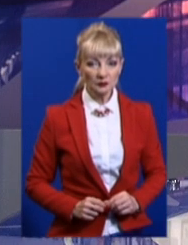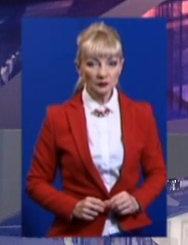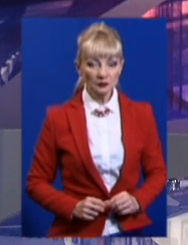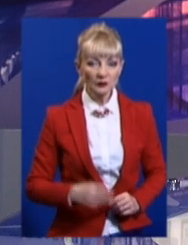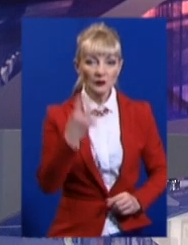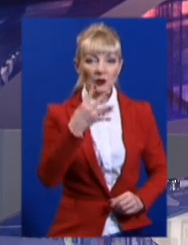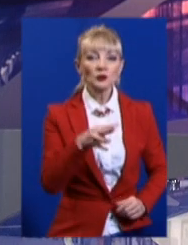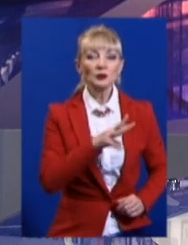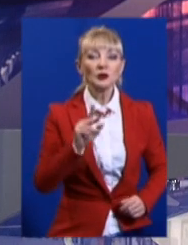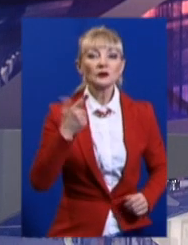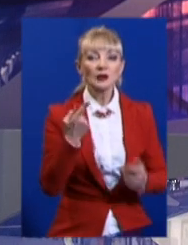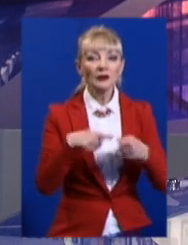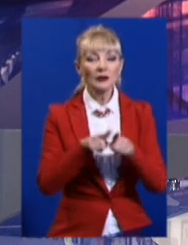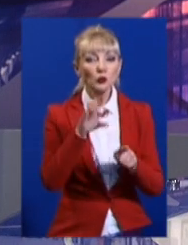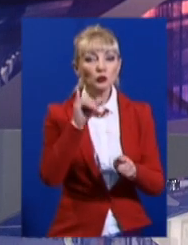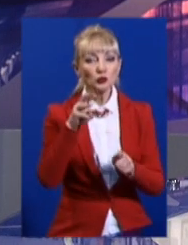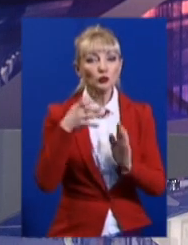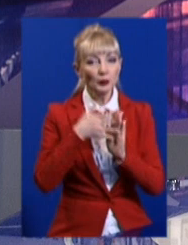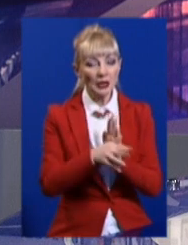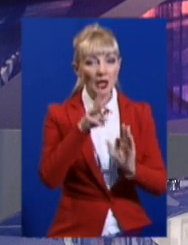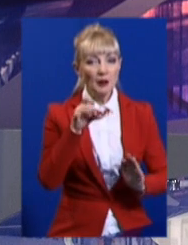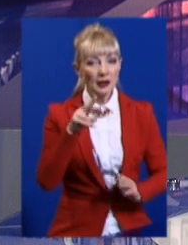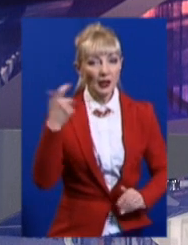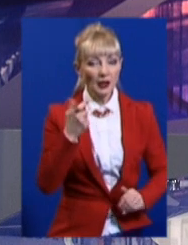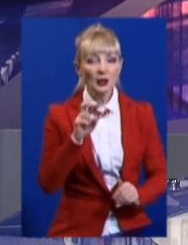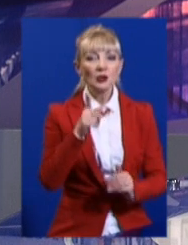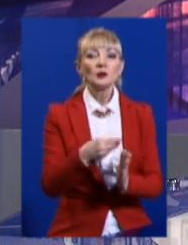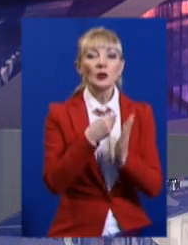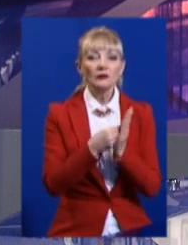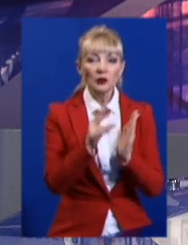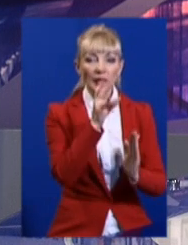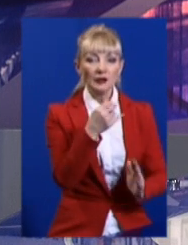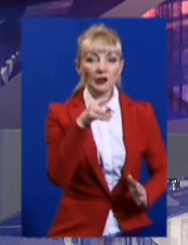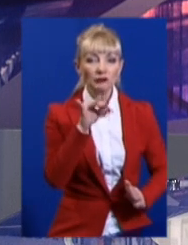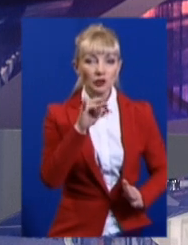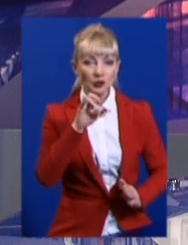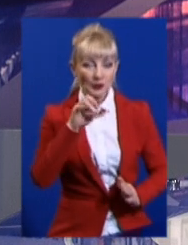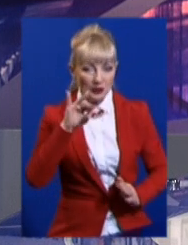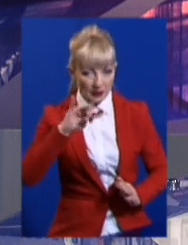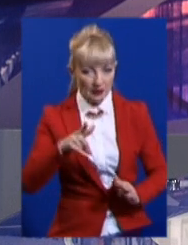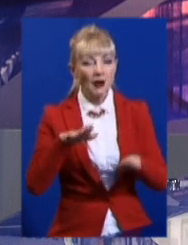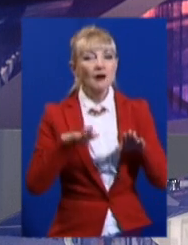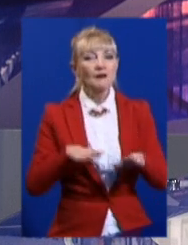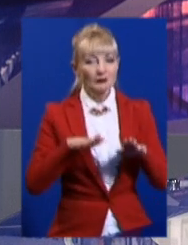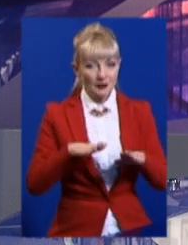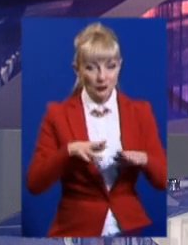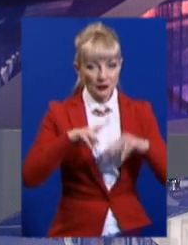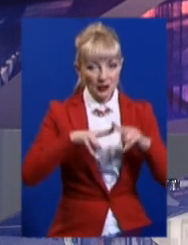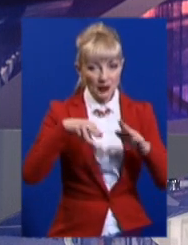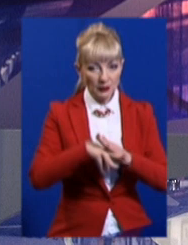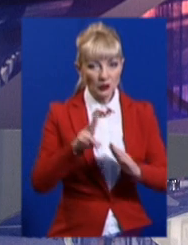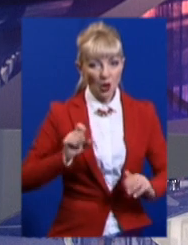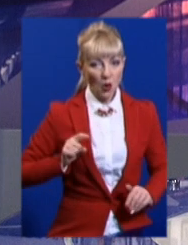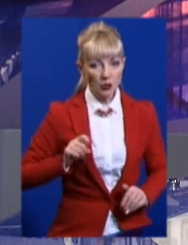40 мільйонів гривень – таку суму витратила мерія Харкова, щоб викупити нерухомість у зоні будівництва метро на Одеську. Про це